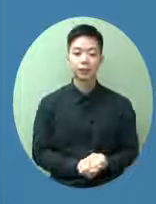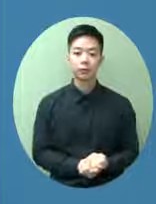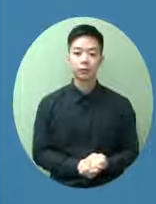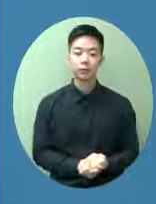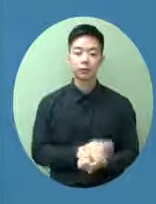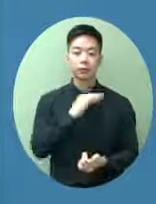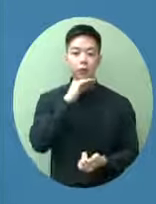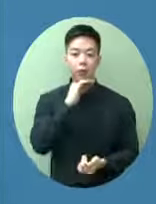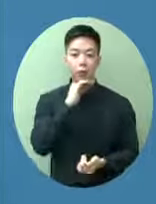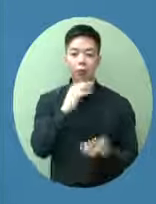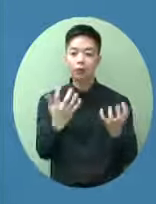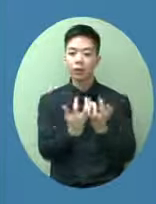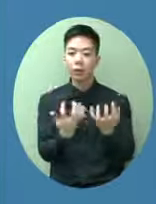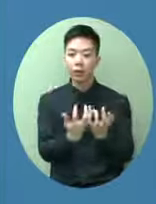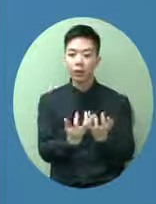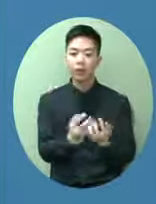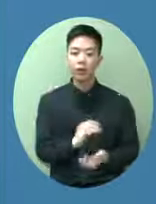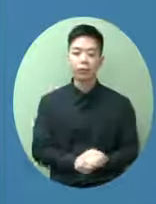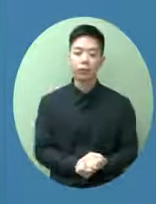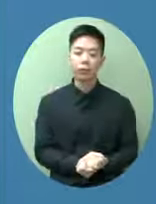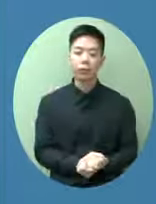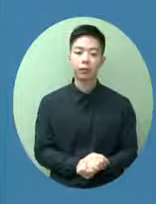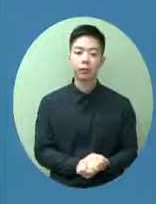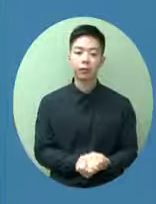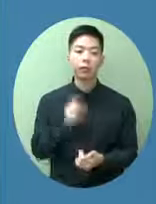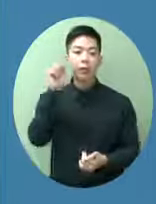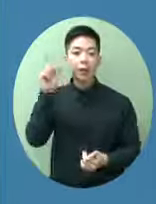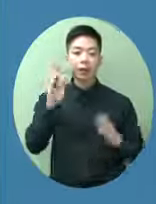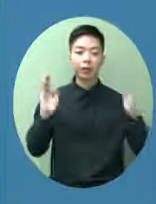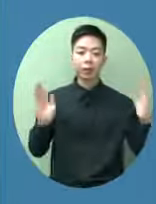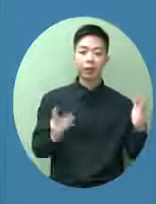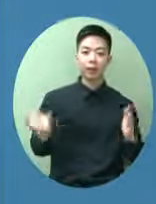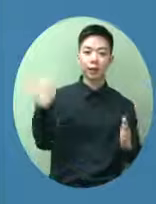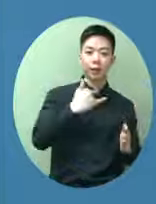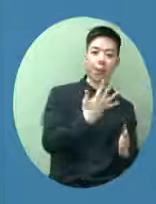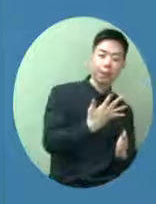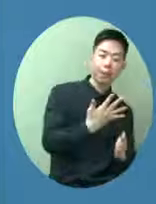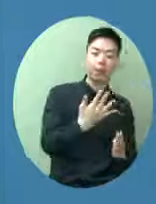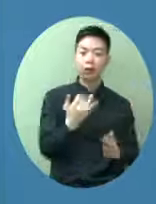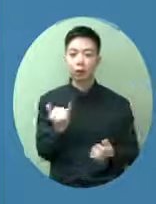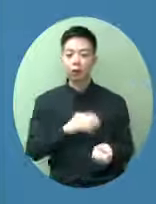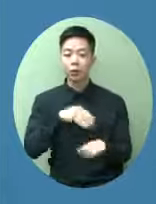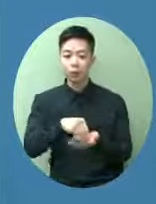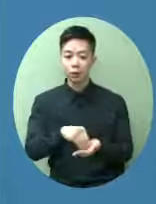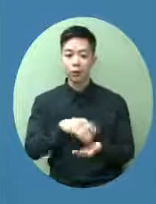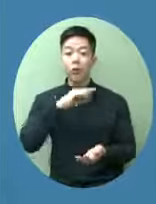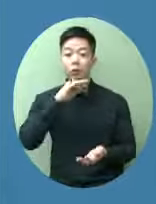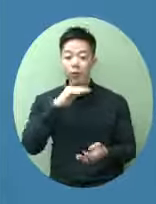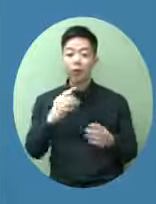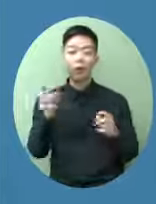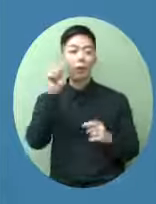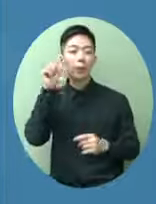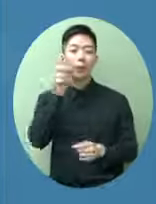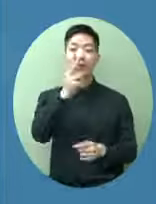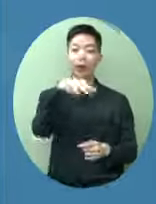致上每次回來都起碼有五、六個的時候我們每天就不少了所以